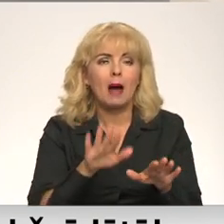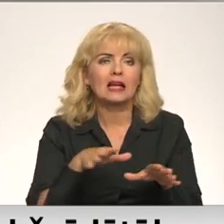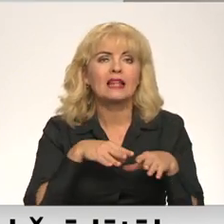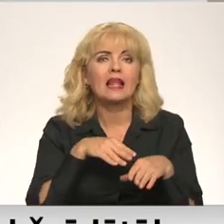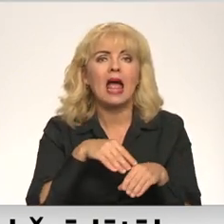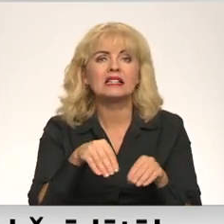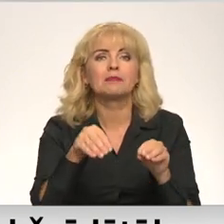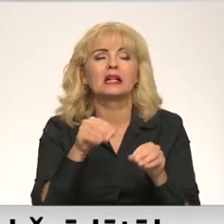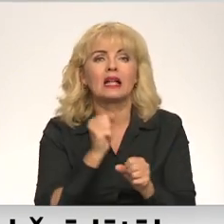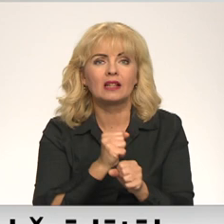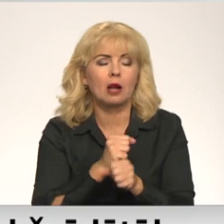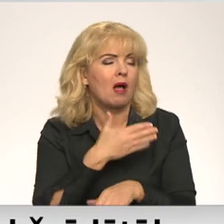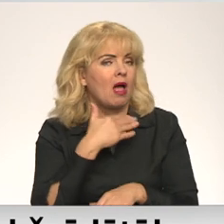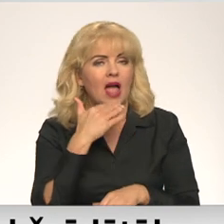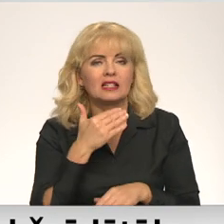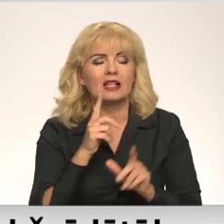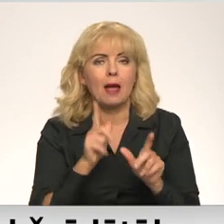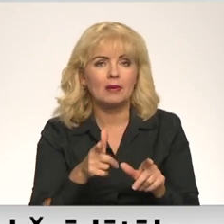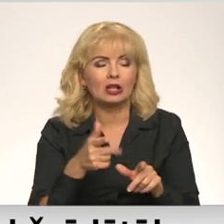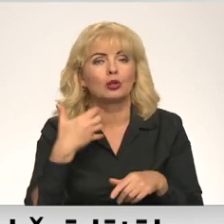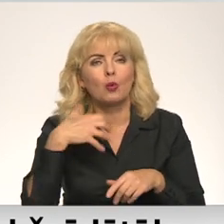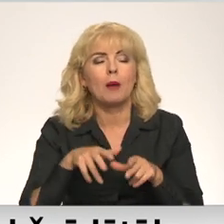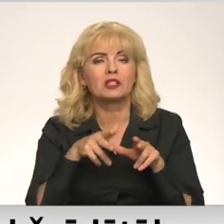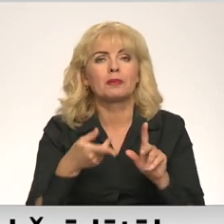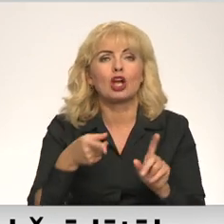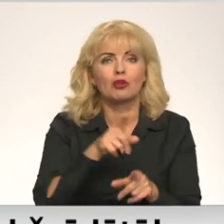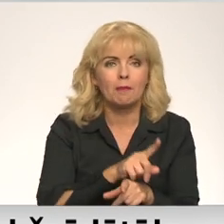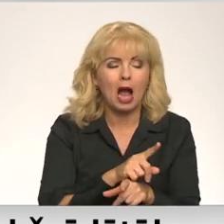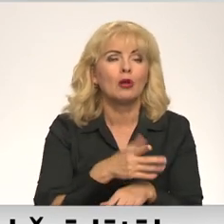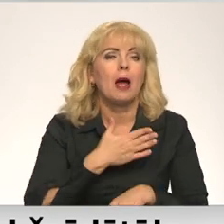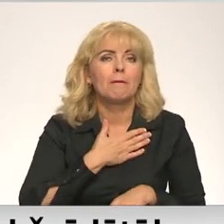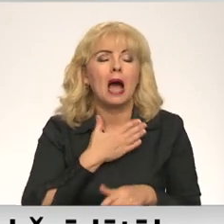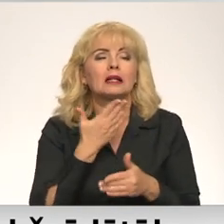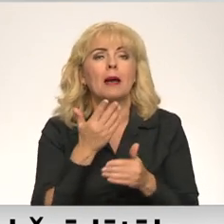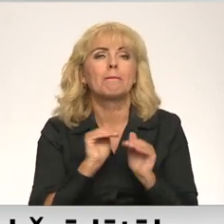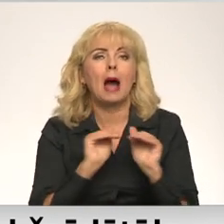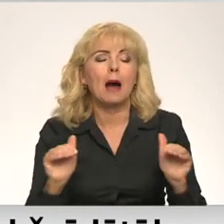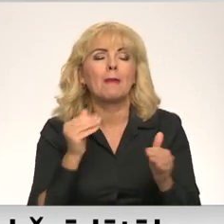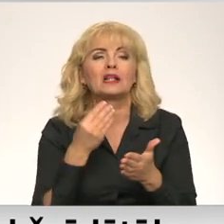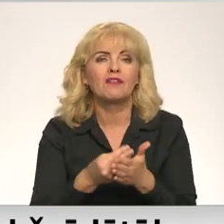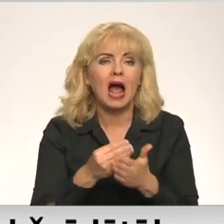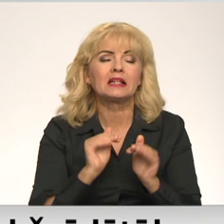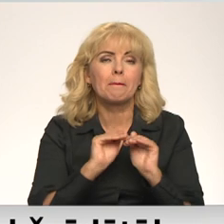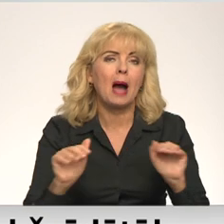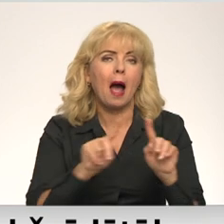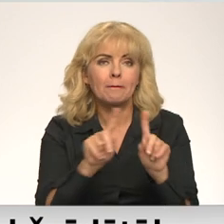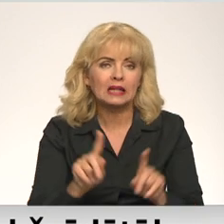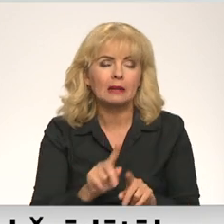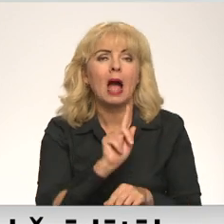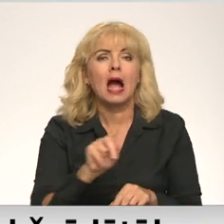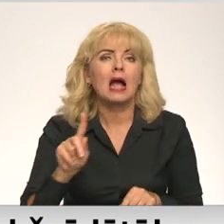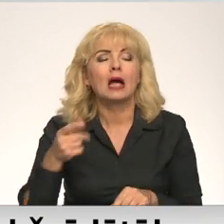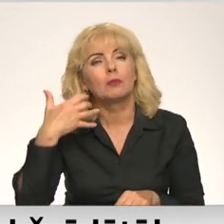Es nepiekrīti, ka bija laiks mainīt domas priekšsādātāju, jo man parādu pamatvērtību un pamatlietu, kas ir katram domas